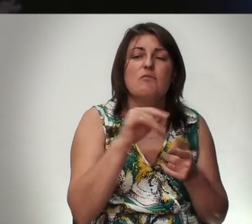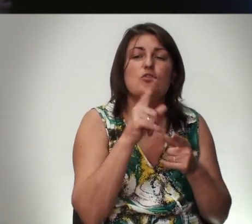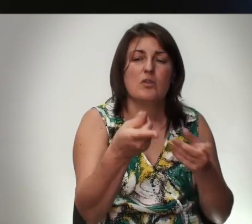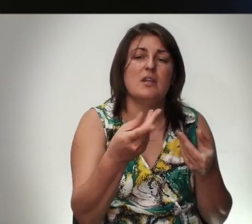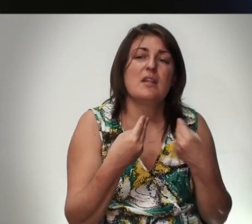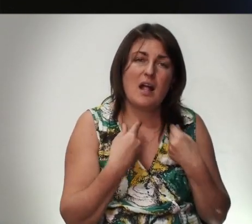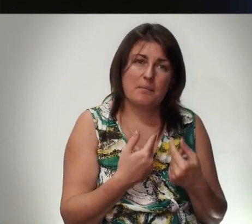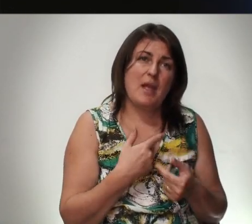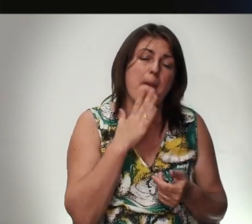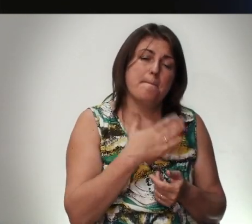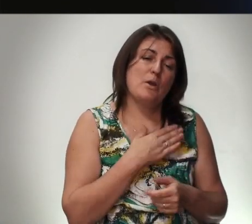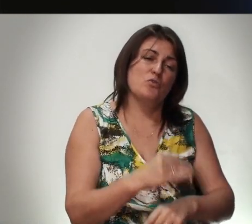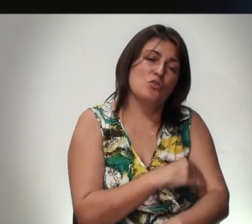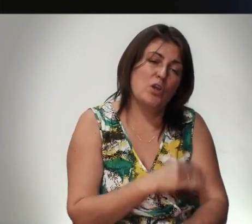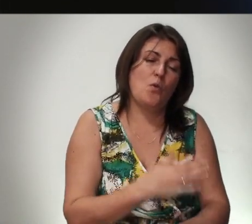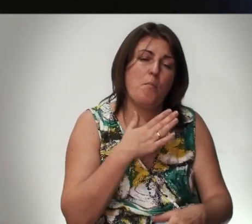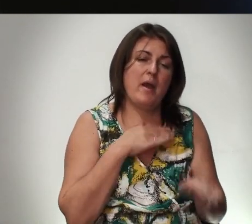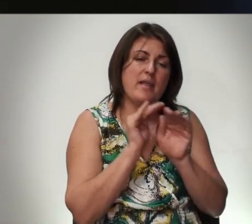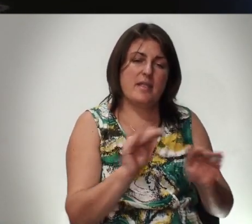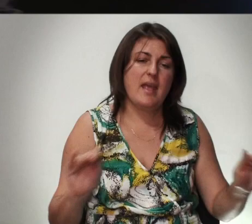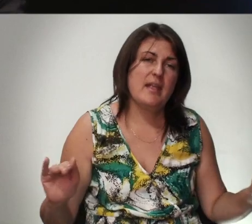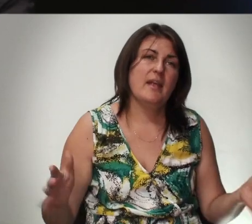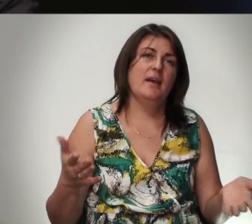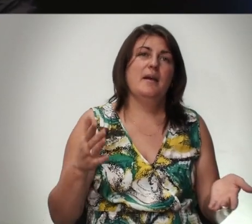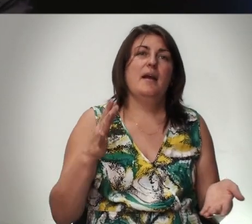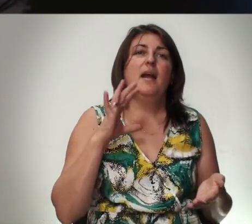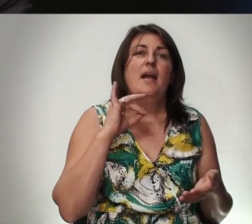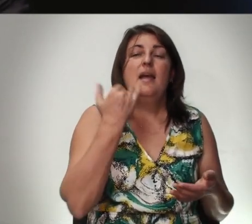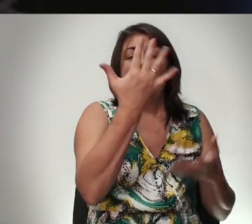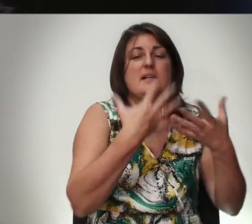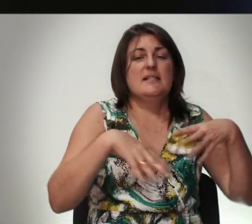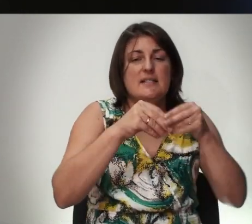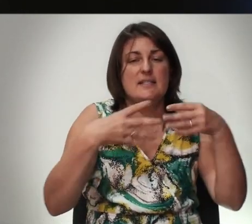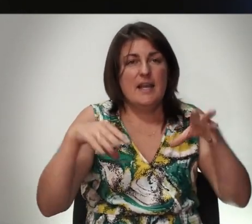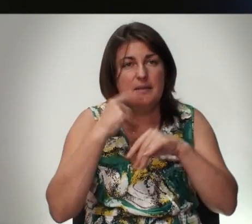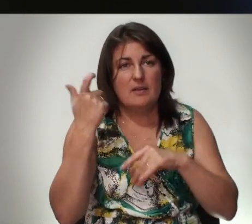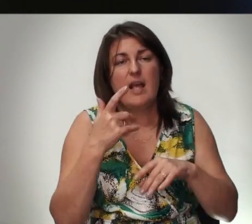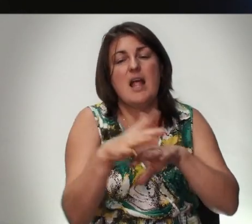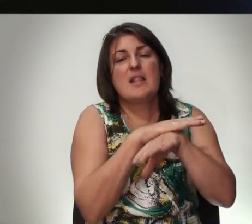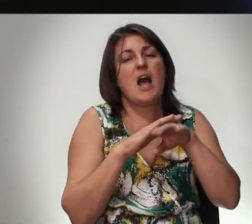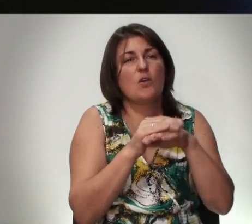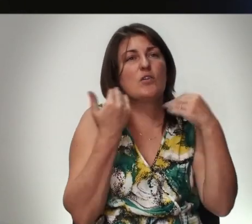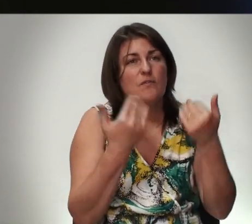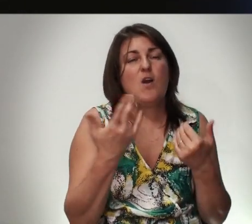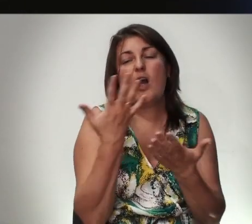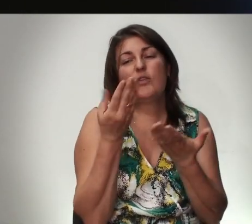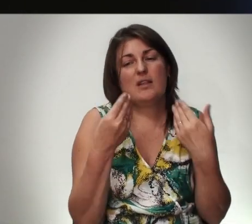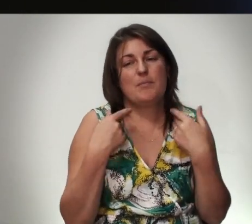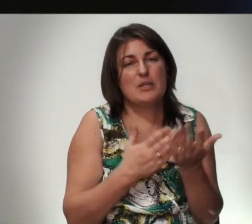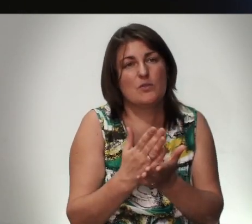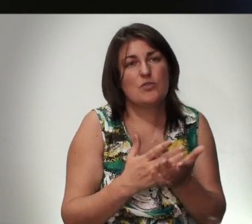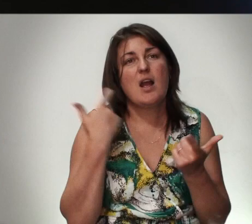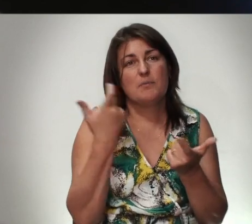Ты Дал Мне Мою Жену Мои Дети Мои Дети Их Ни Семь Господь Народ Твой Который Дал Мне Служить